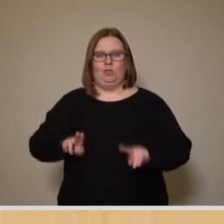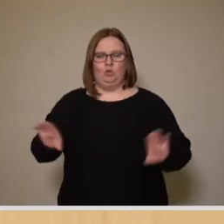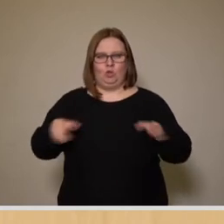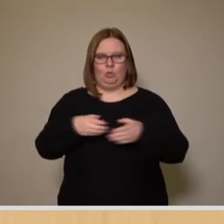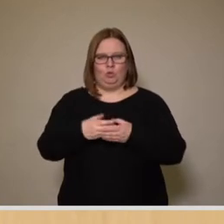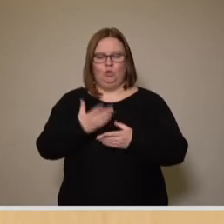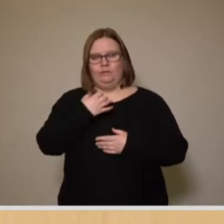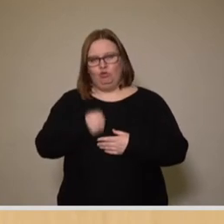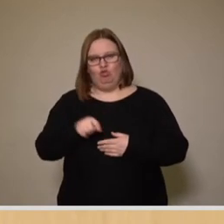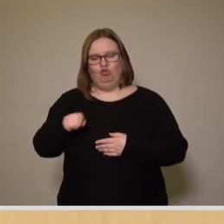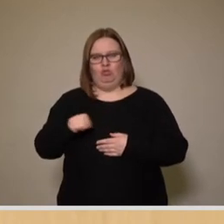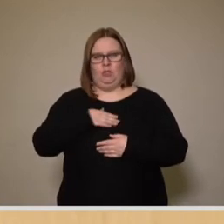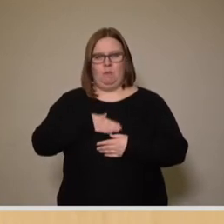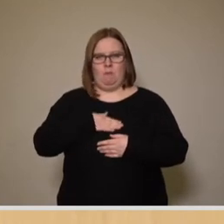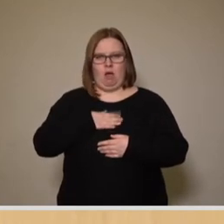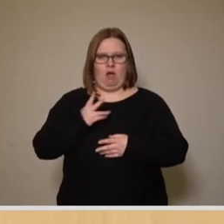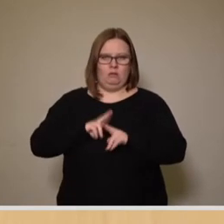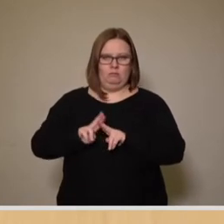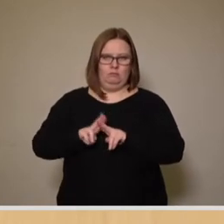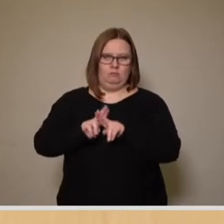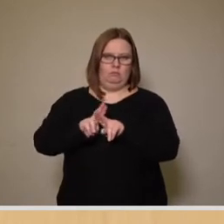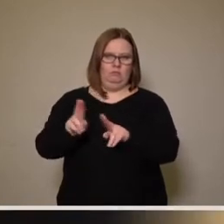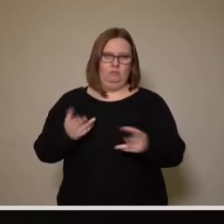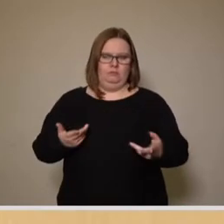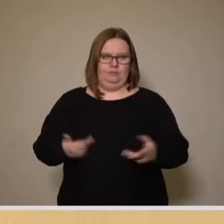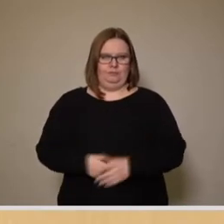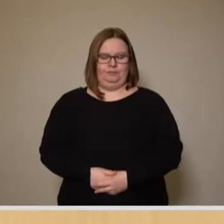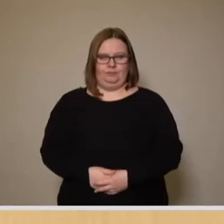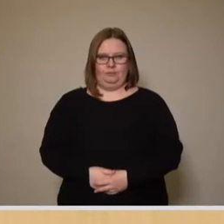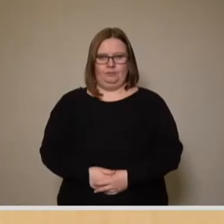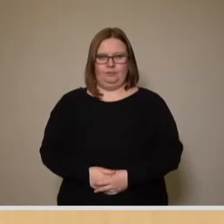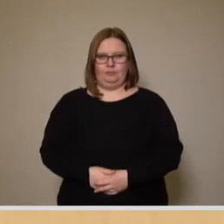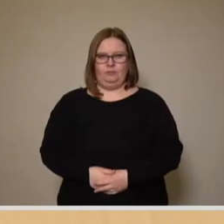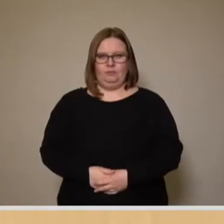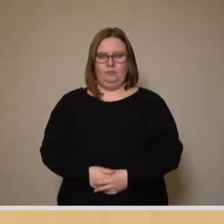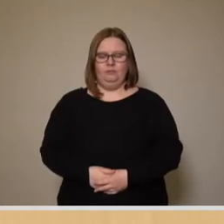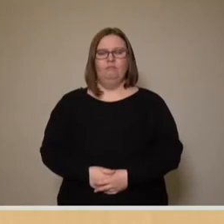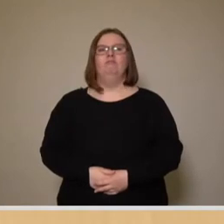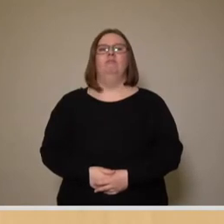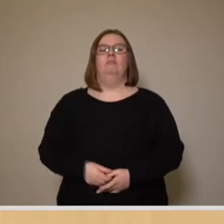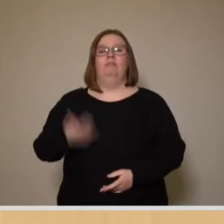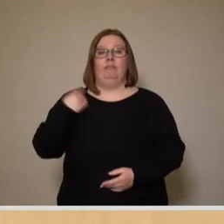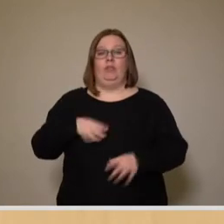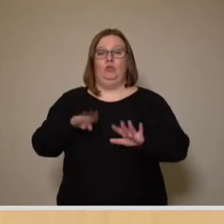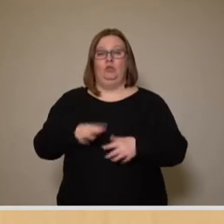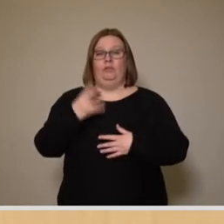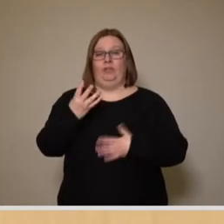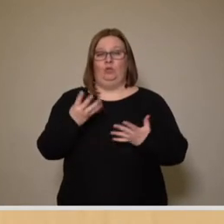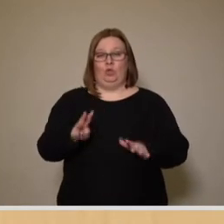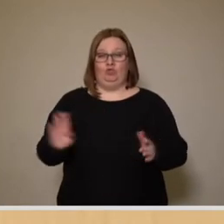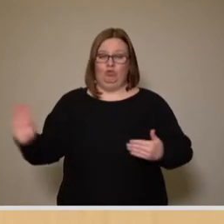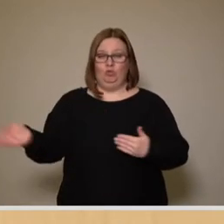die Bemühungen, um eine Instandsetzung zu verstärken. Mit der Schließung 1994